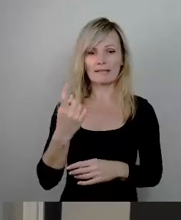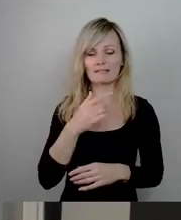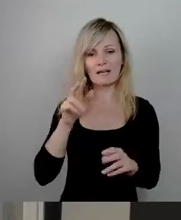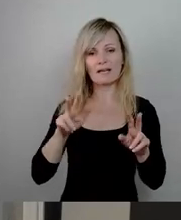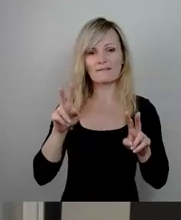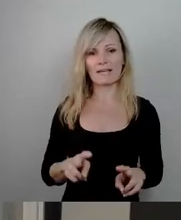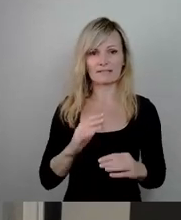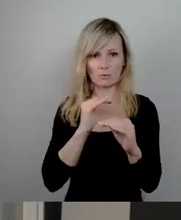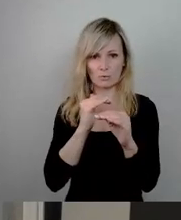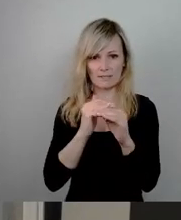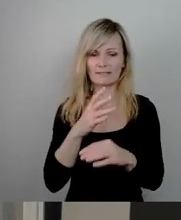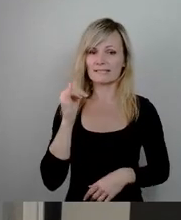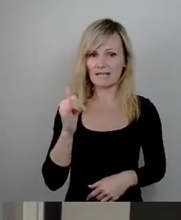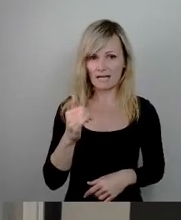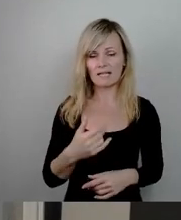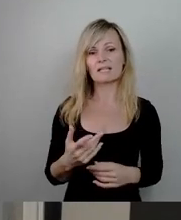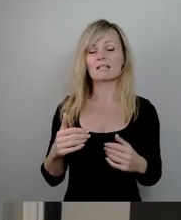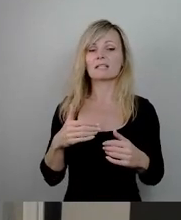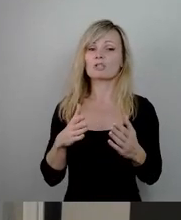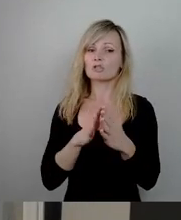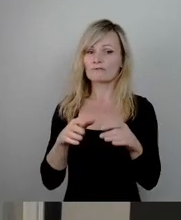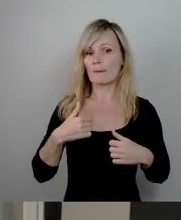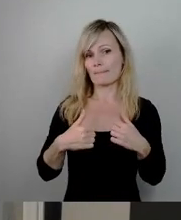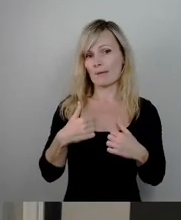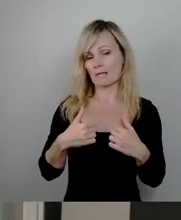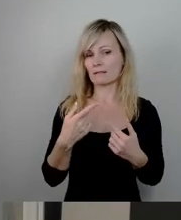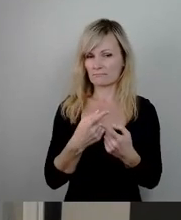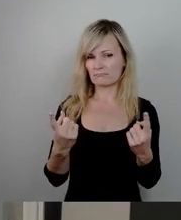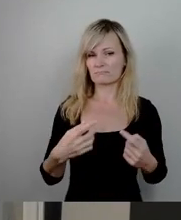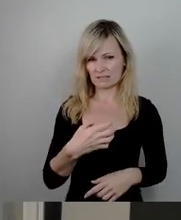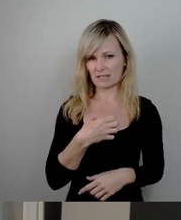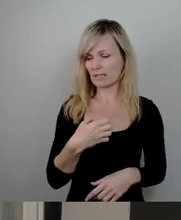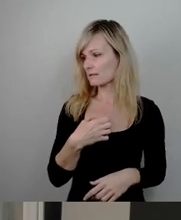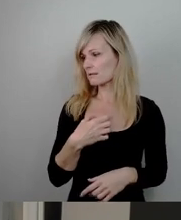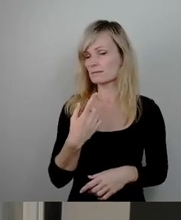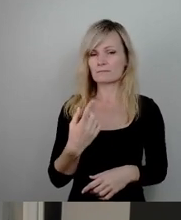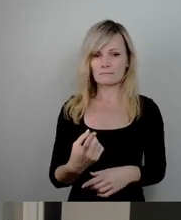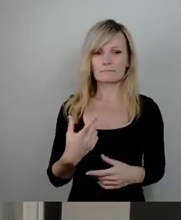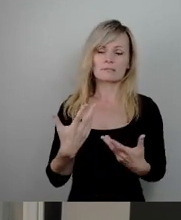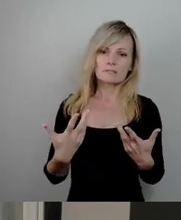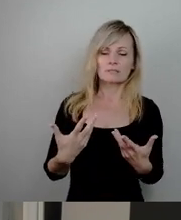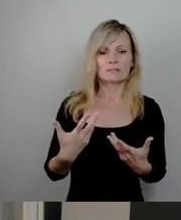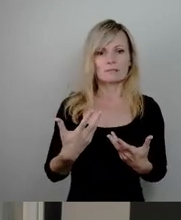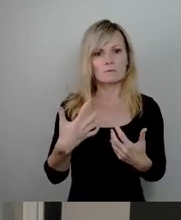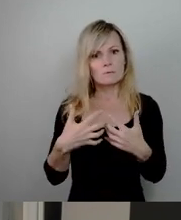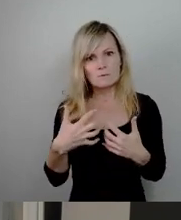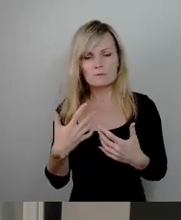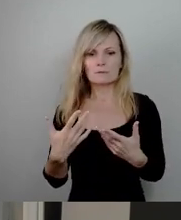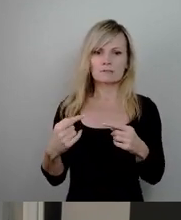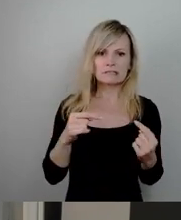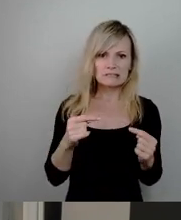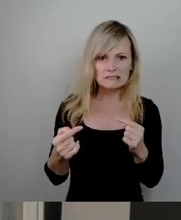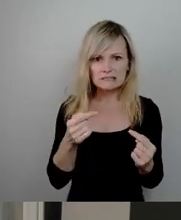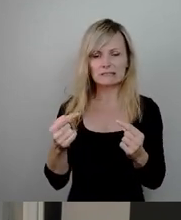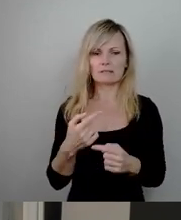Ja, die Schwimmbäder in Dresden erhitzen die Gemüter. Das Elbermare erhitzt die Gemüter. Und zwar schon eine ganze Weile.